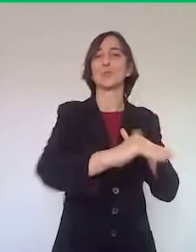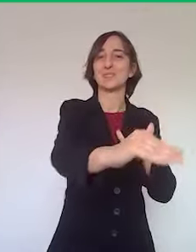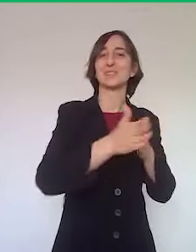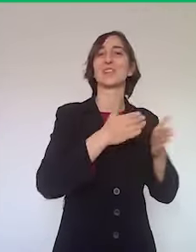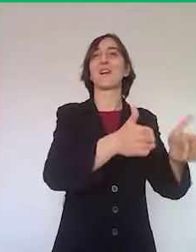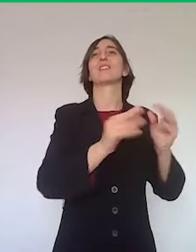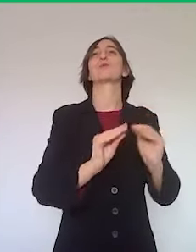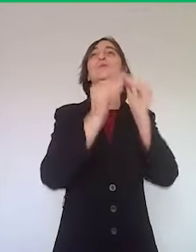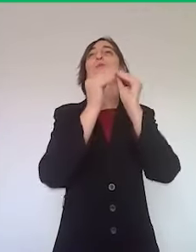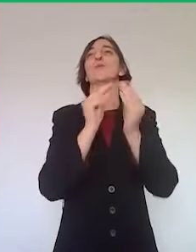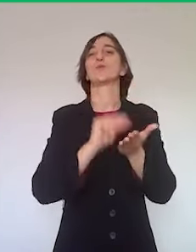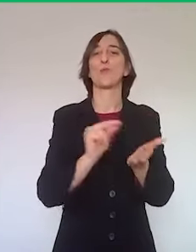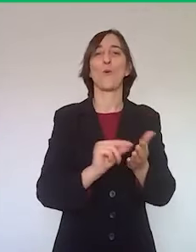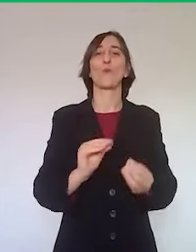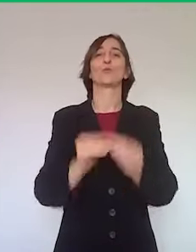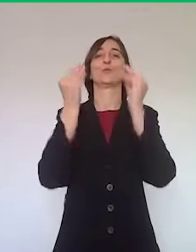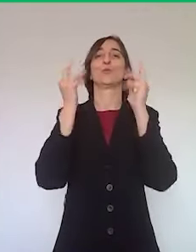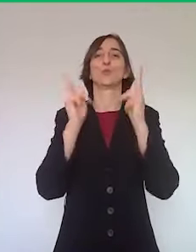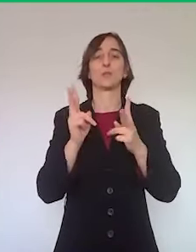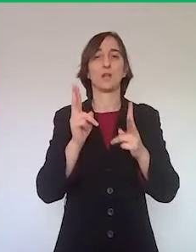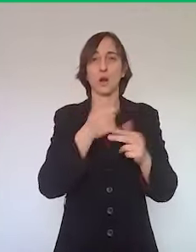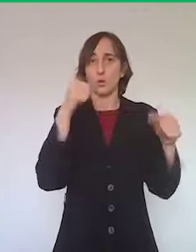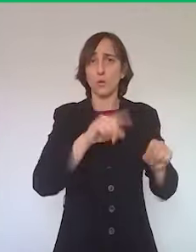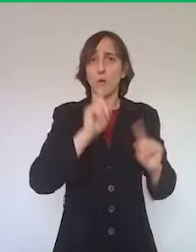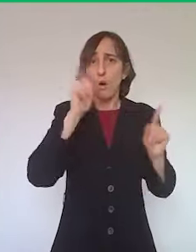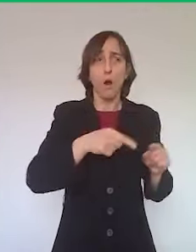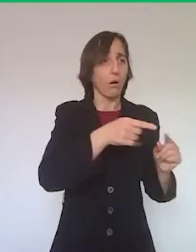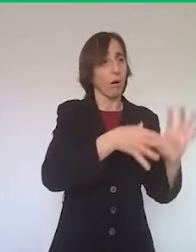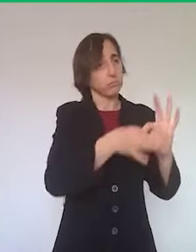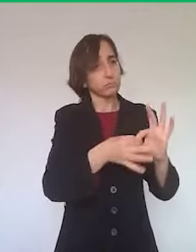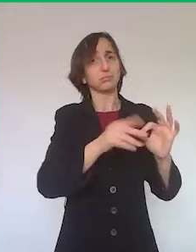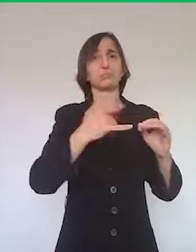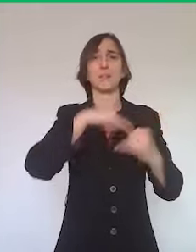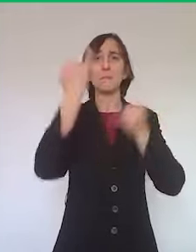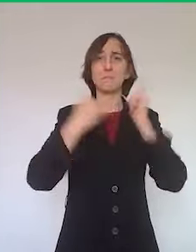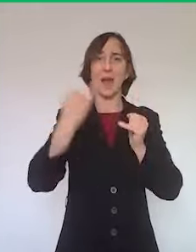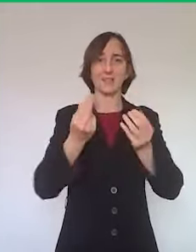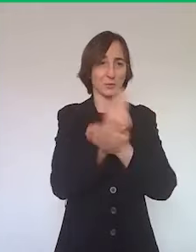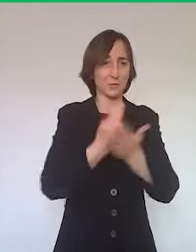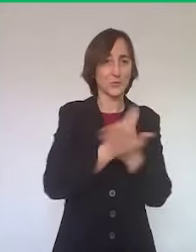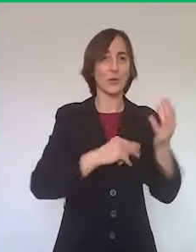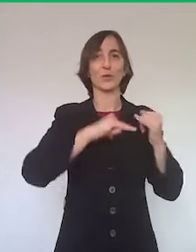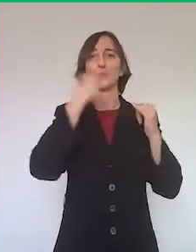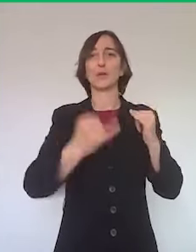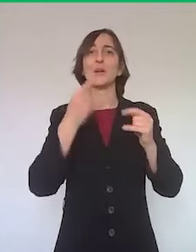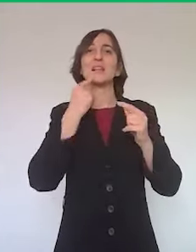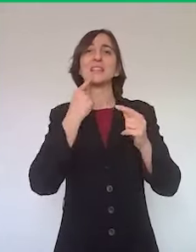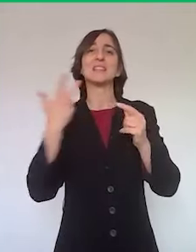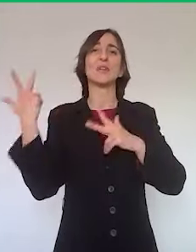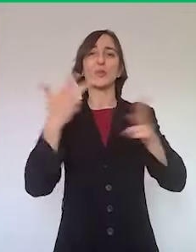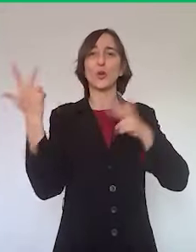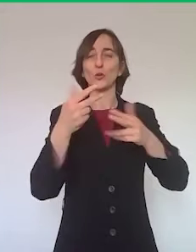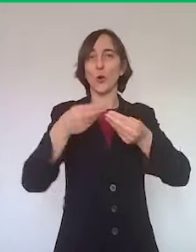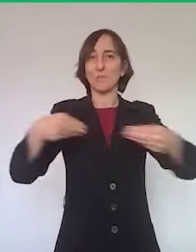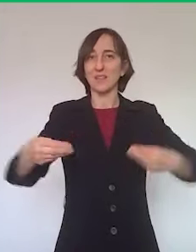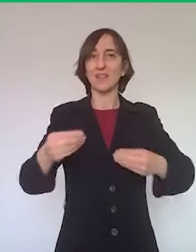scuola o un ospedale, è la possibilità di far lavorare gli impiantisti, progettisti, tutti i fornitori e quindi una filiera molto lunga. Io